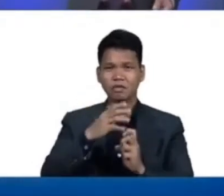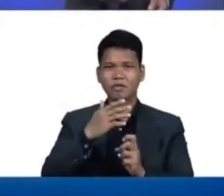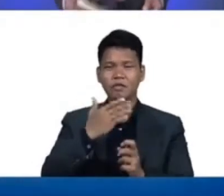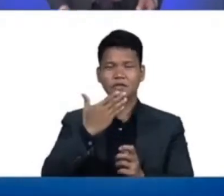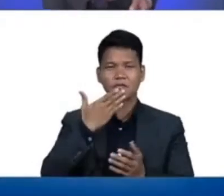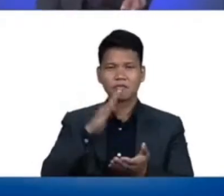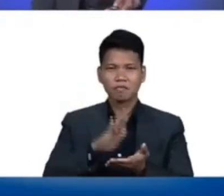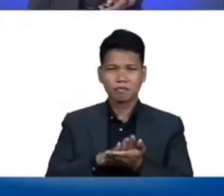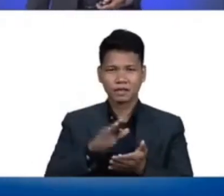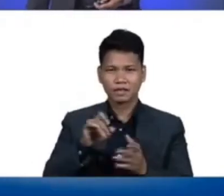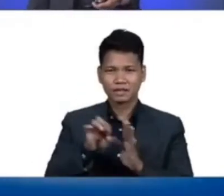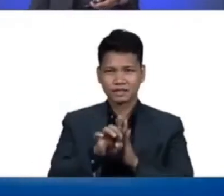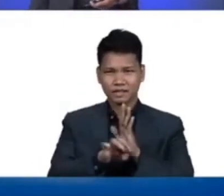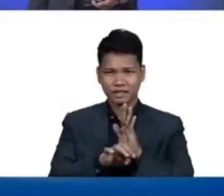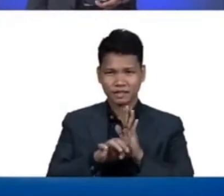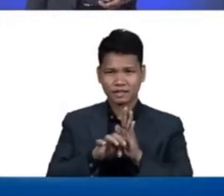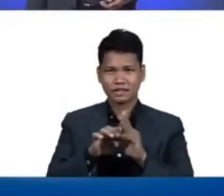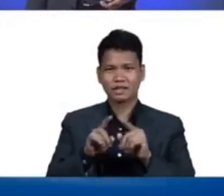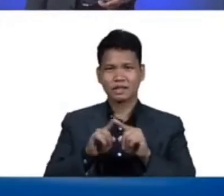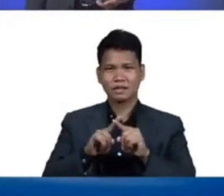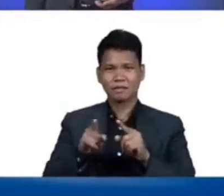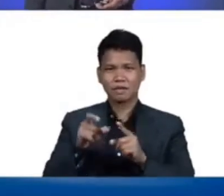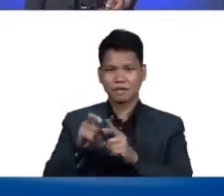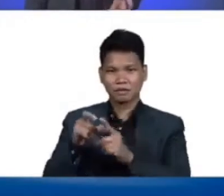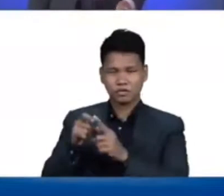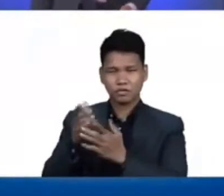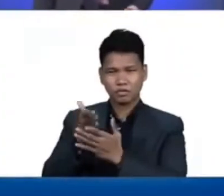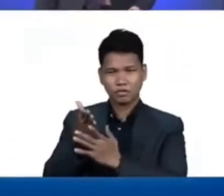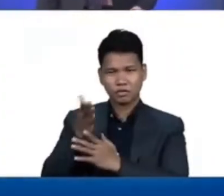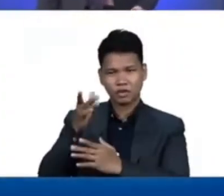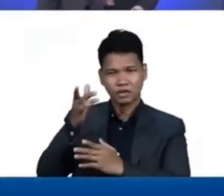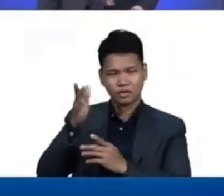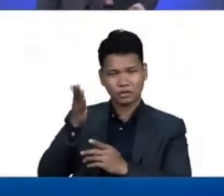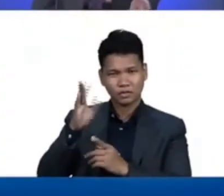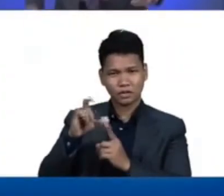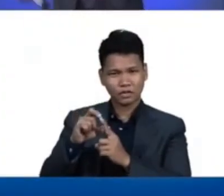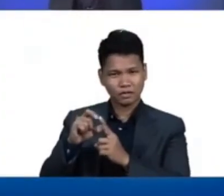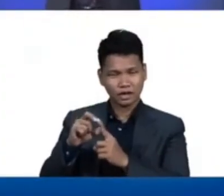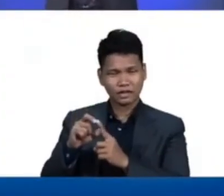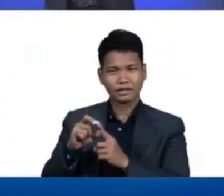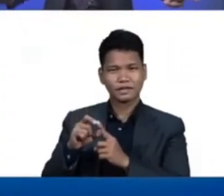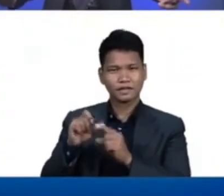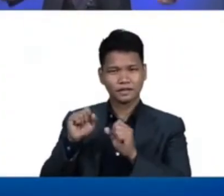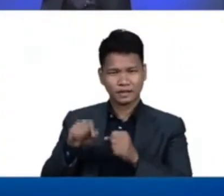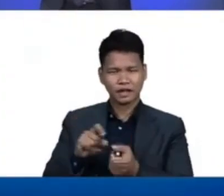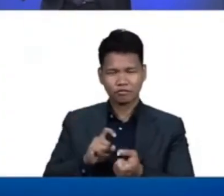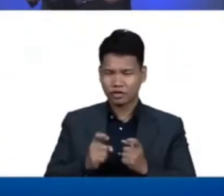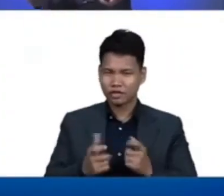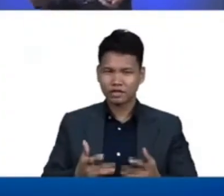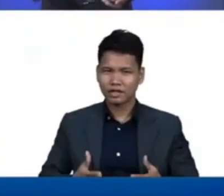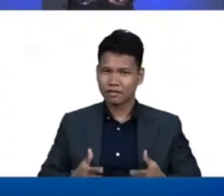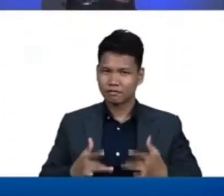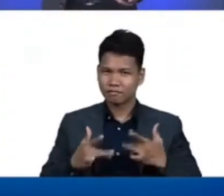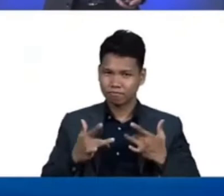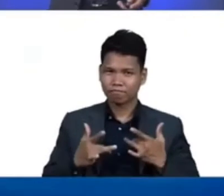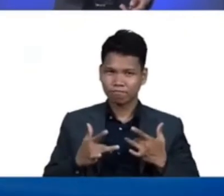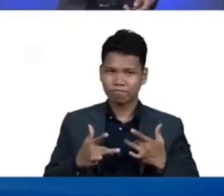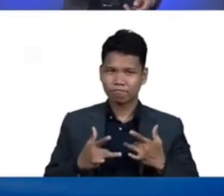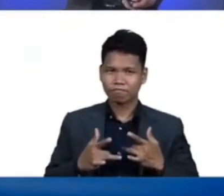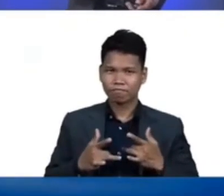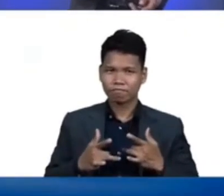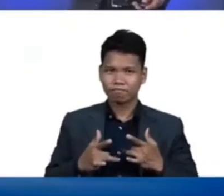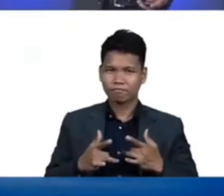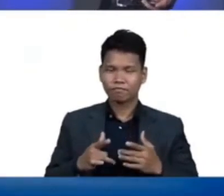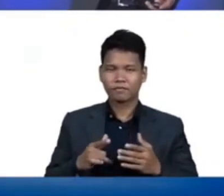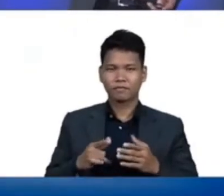and abides forever 1 Peter chapter 1 verse 23 by which we have been given an exceeding great and precious